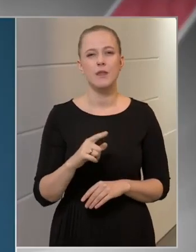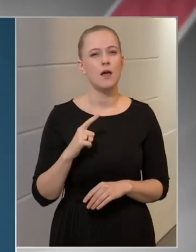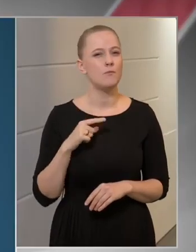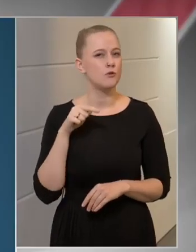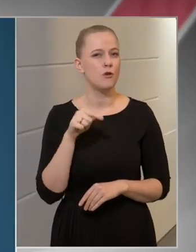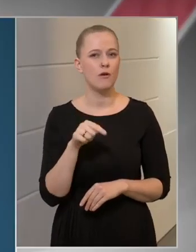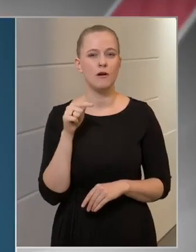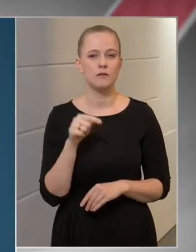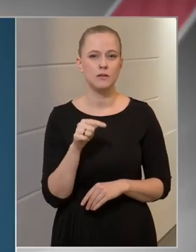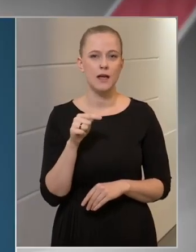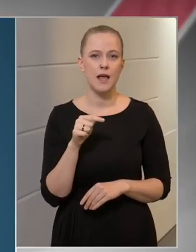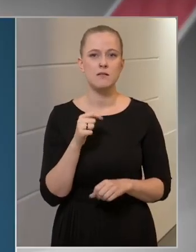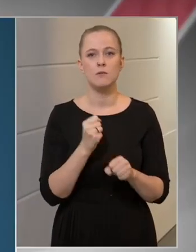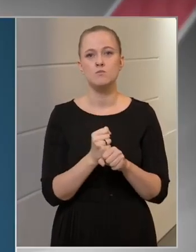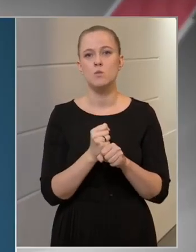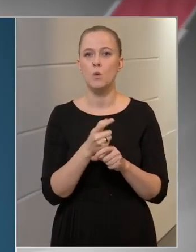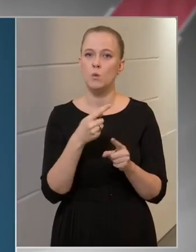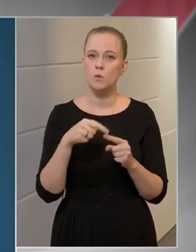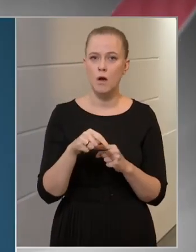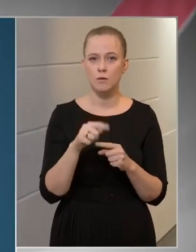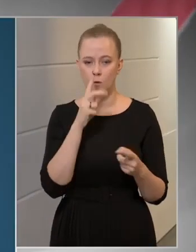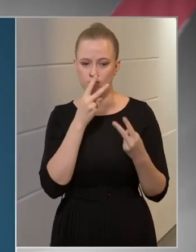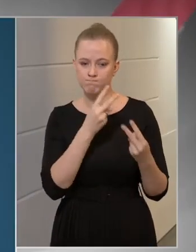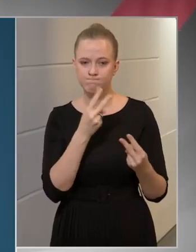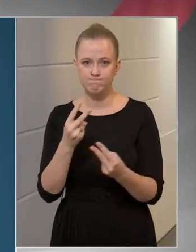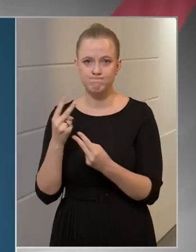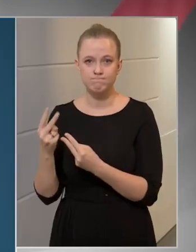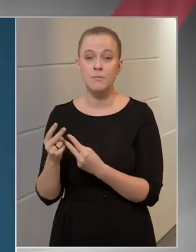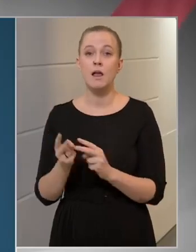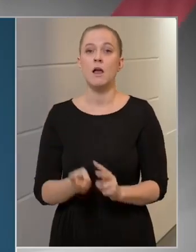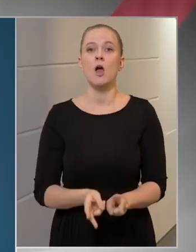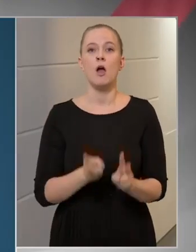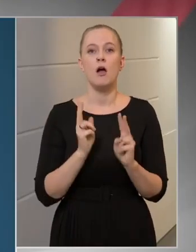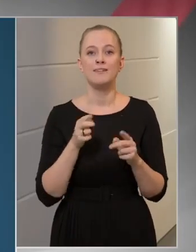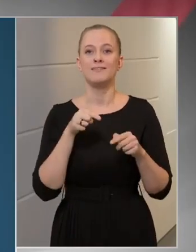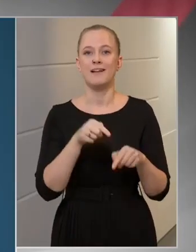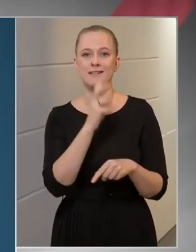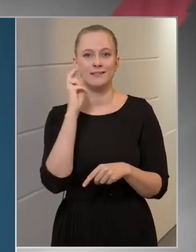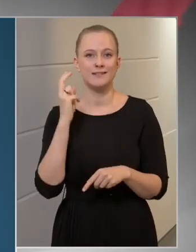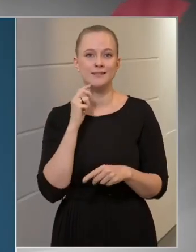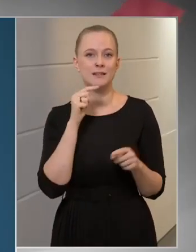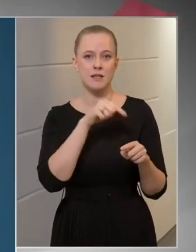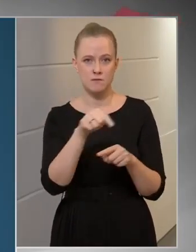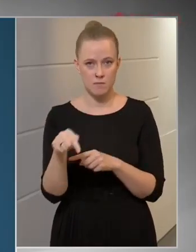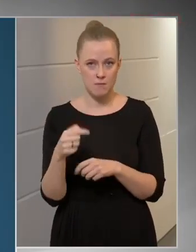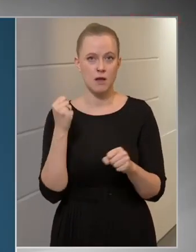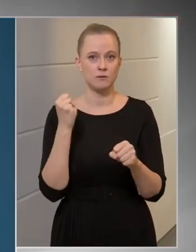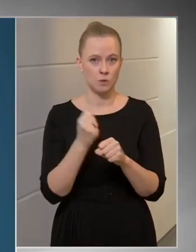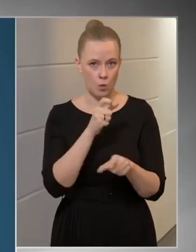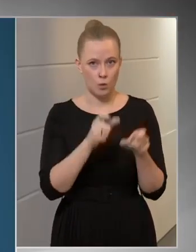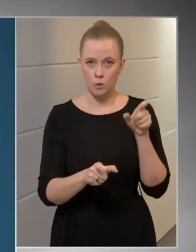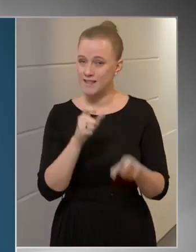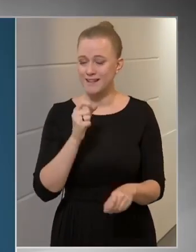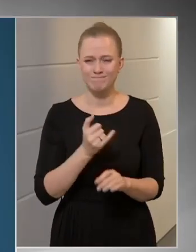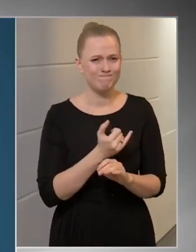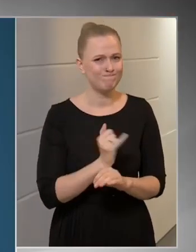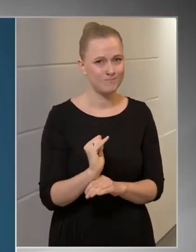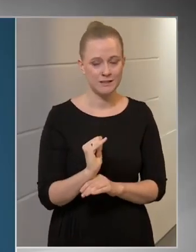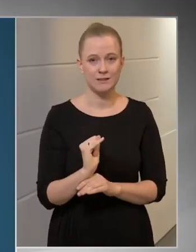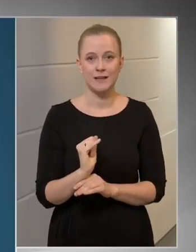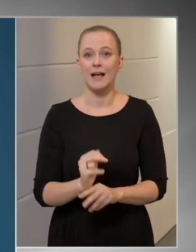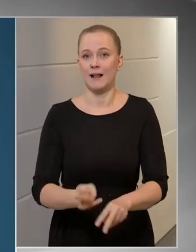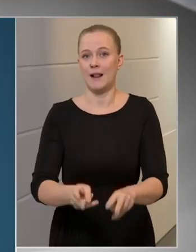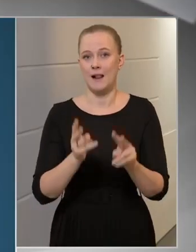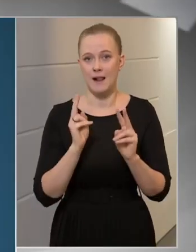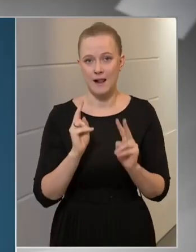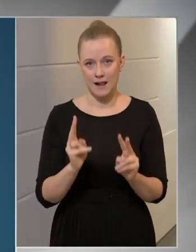ezekre a munkakörökre fókuszálunk, tehát aki ezekben az intézményekben dolgozik, ők minnyáján igénybe